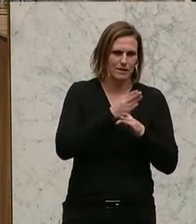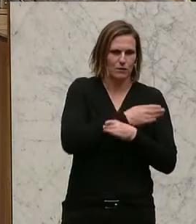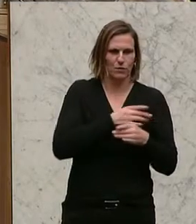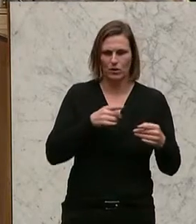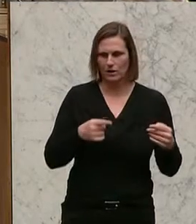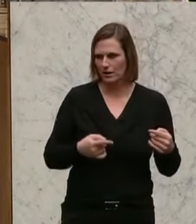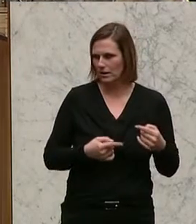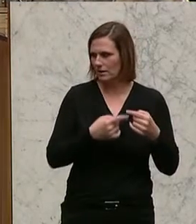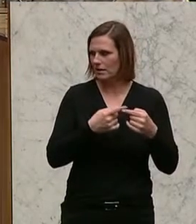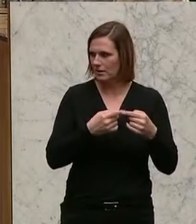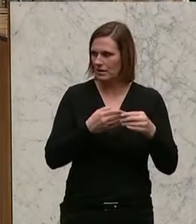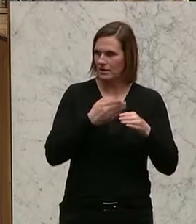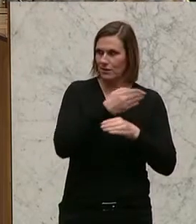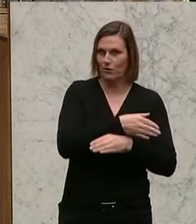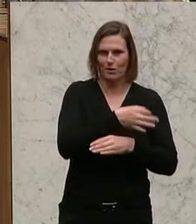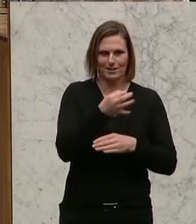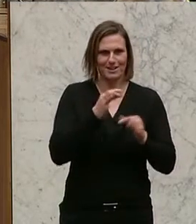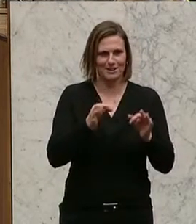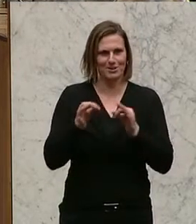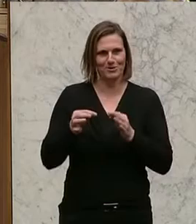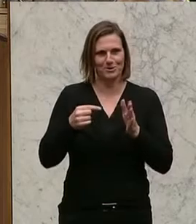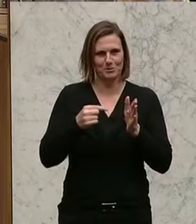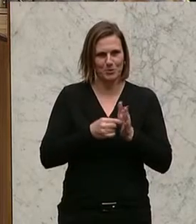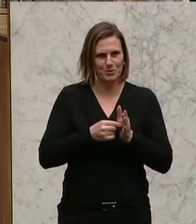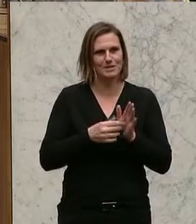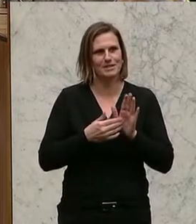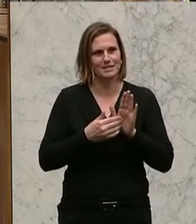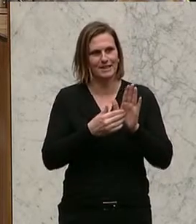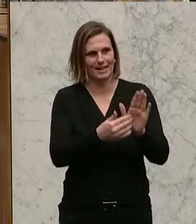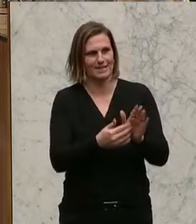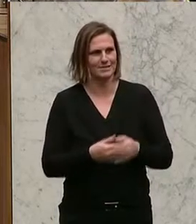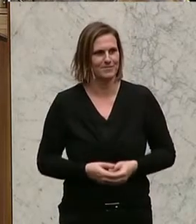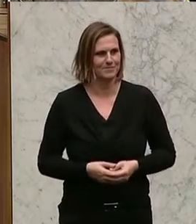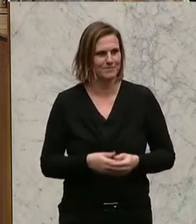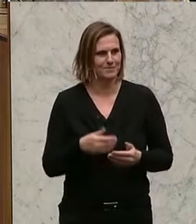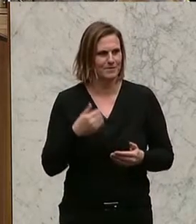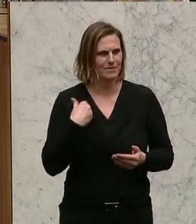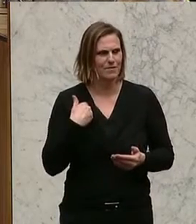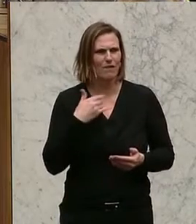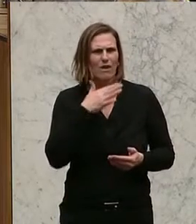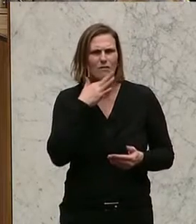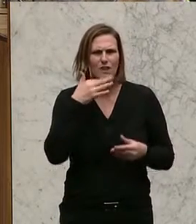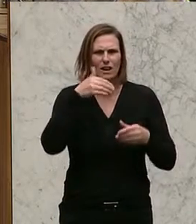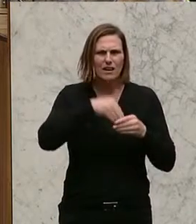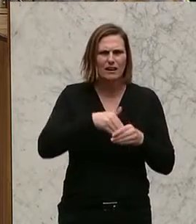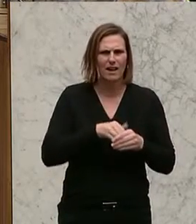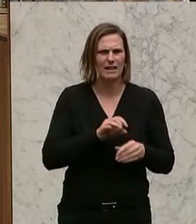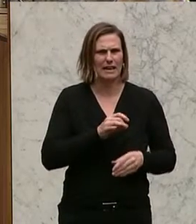vorhergegangene Tagesordnungspunkt gebracht hat. Der war nämlich über weite Teile gezeichnet von einer